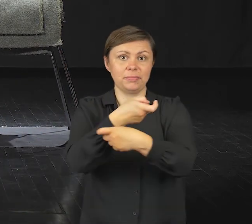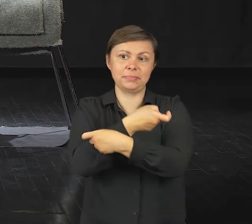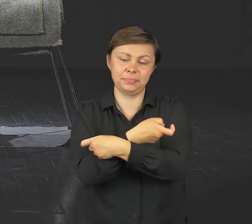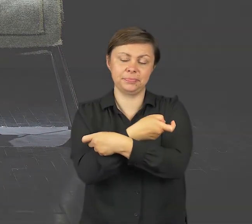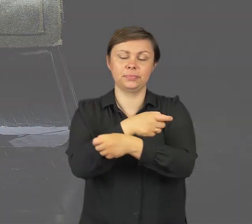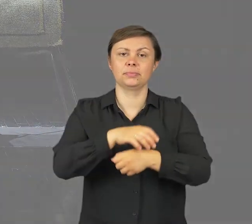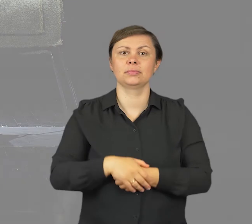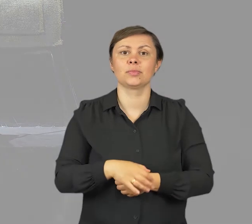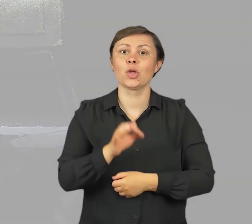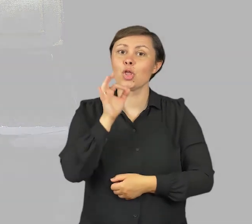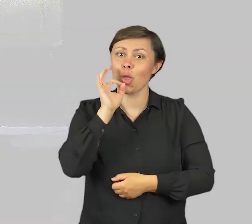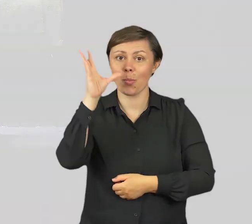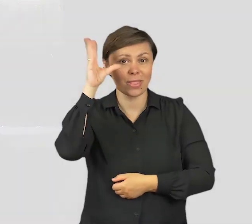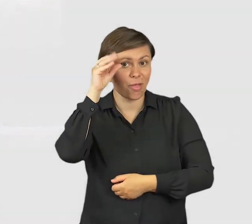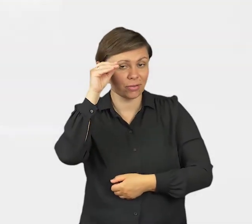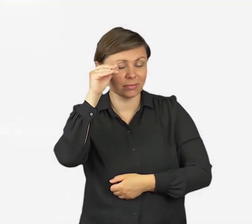Dobrej nocy.